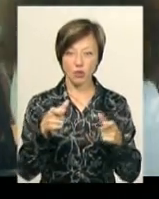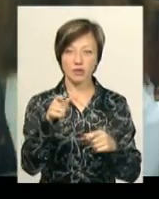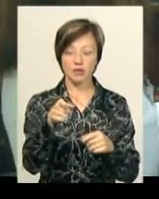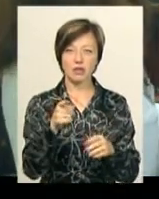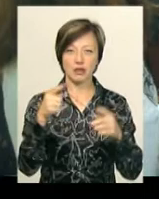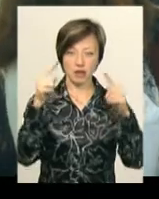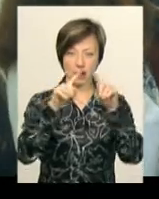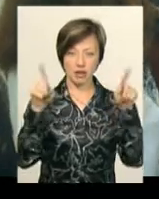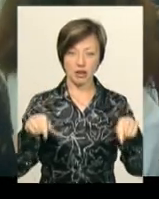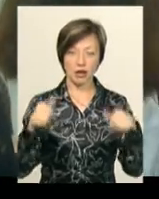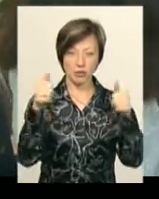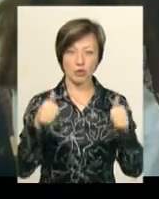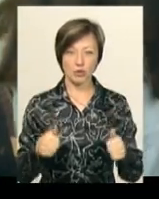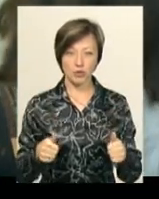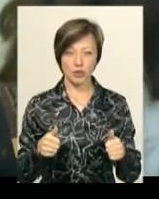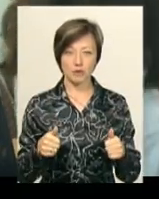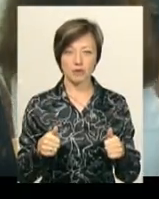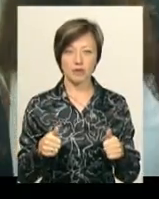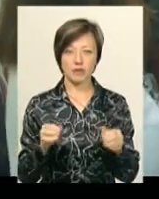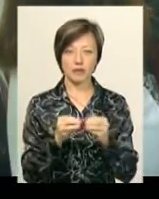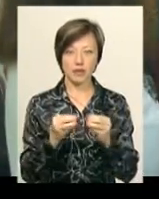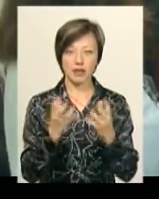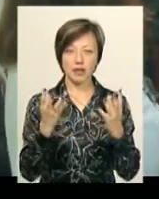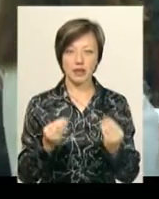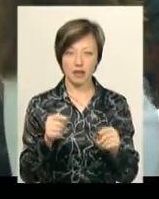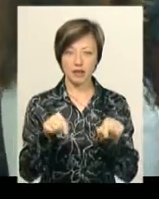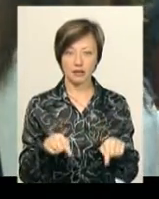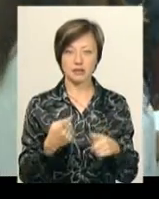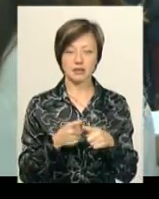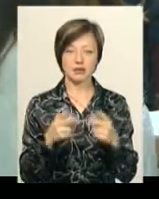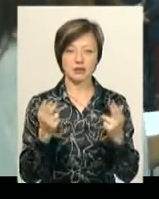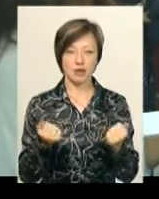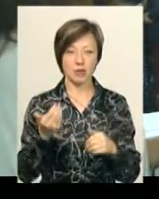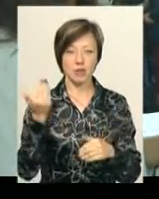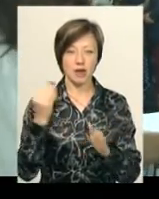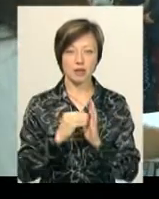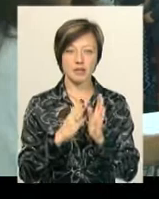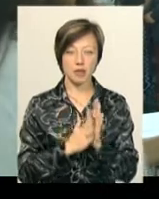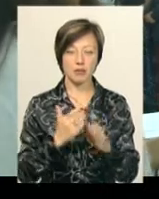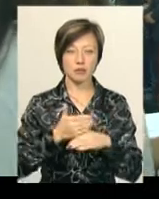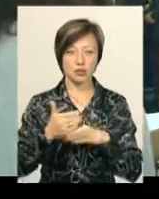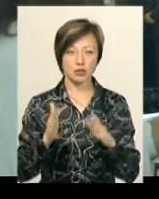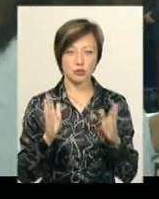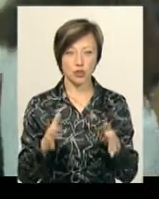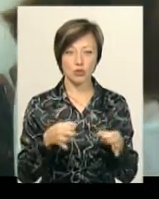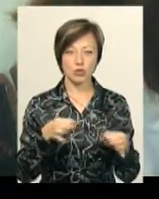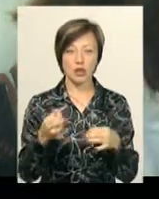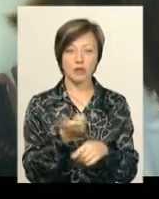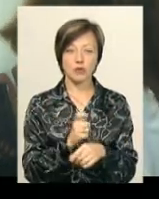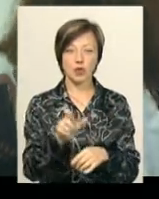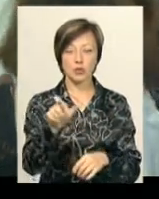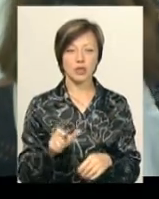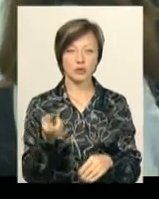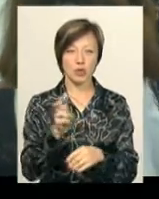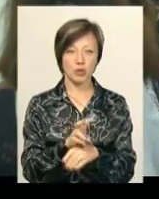Відповідно, на табло. В той самий день? Так, в той самий день. Попорядній запис буде пізніше. Переважно людина, якщо